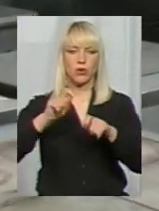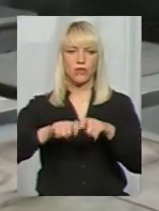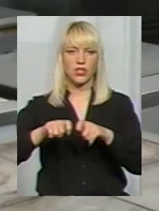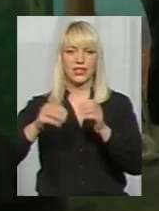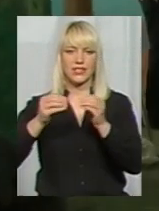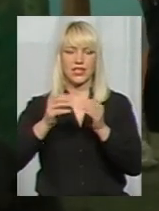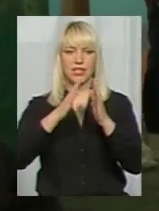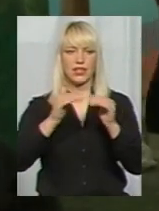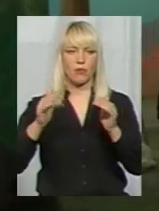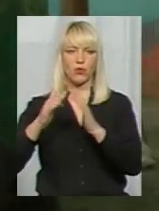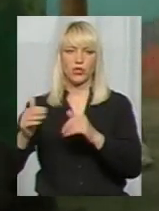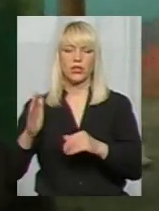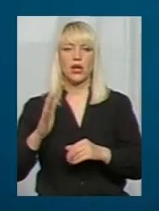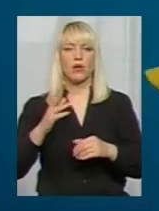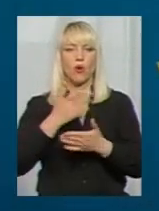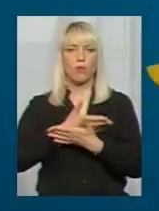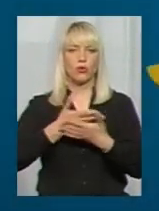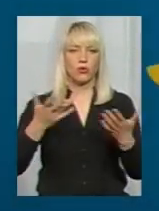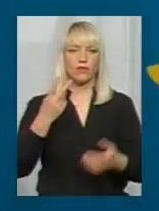таборів оприлюднять 23 травня.